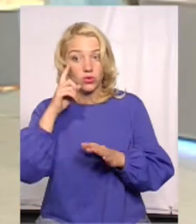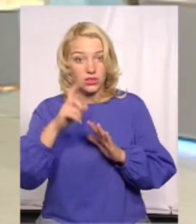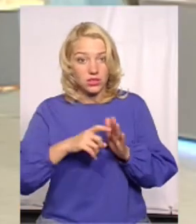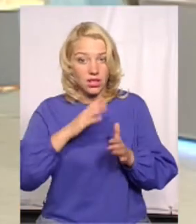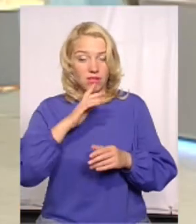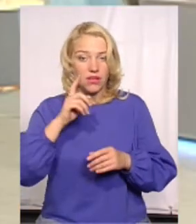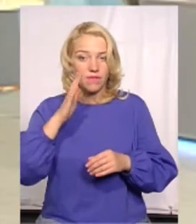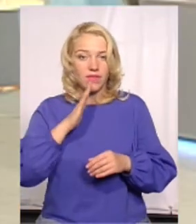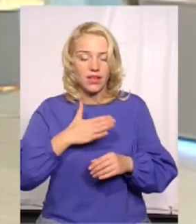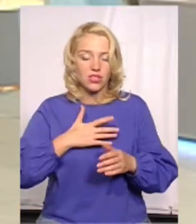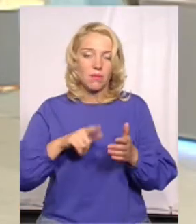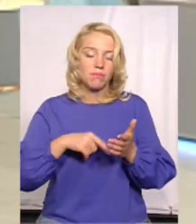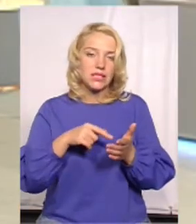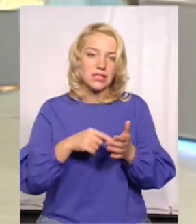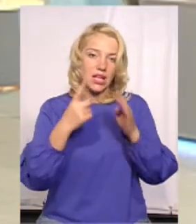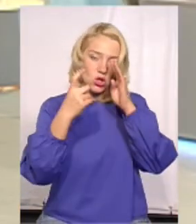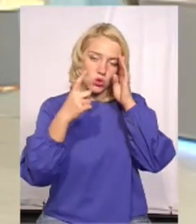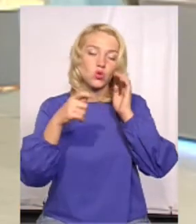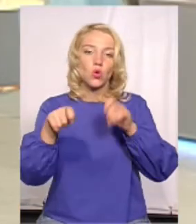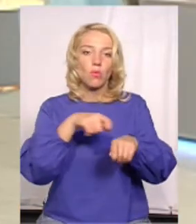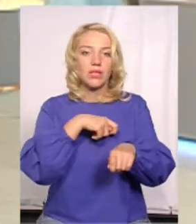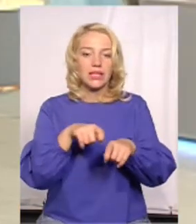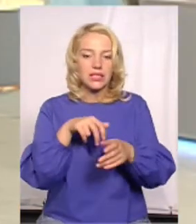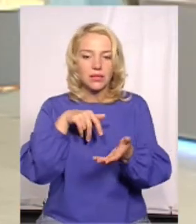відчути його, от по Стометрівці, коли пройдешся,